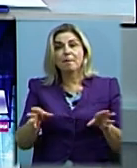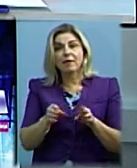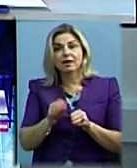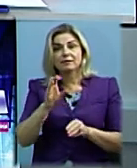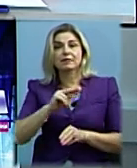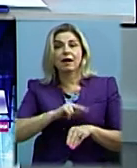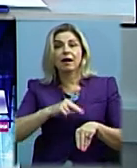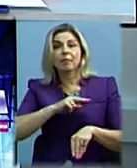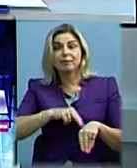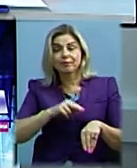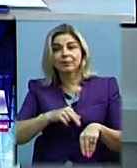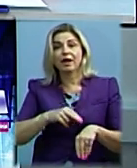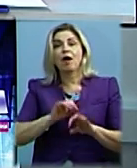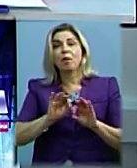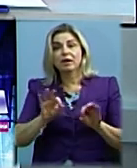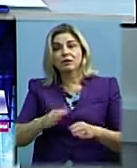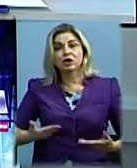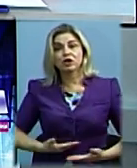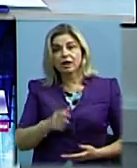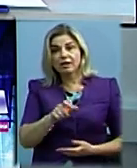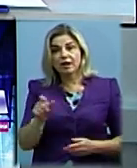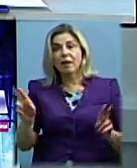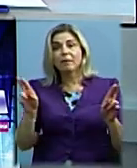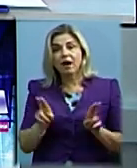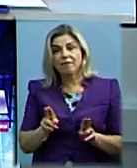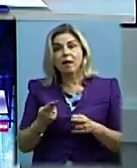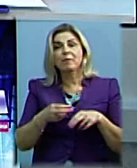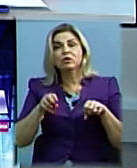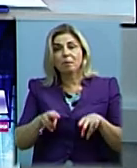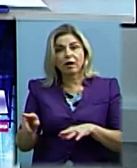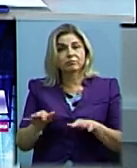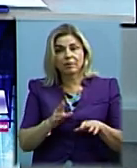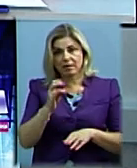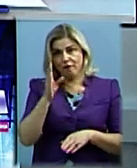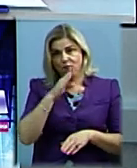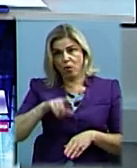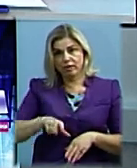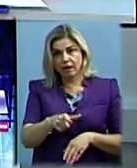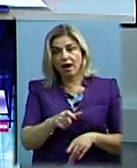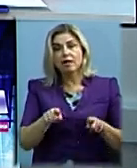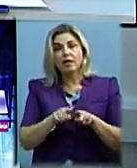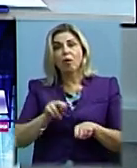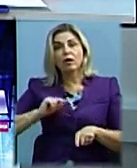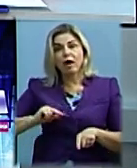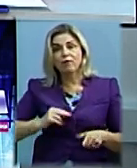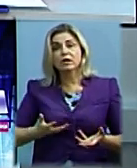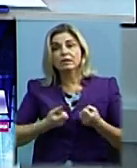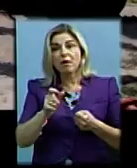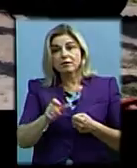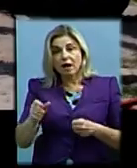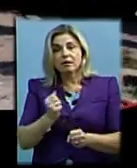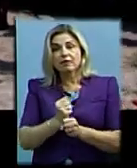правоохоронцями пояснювали жителям міста правила безпечної поведінки на воді. Таку роботу рятувальники виконують щодня.